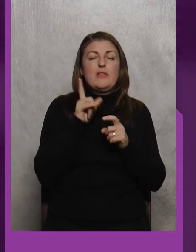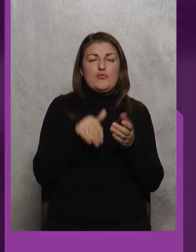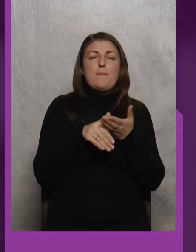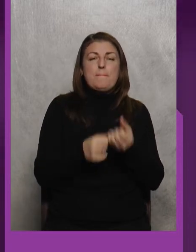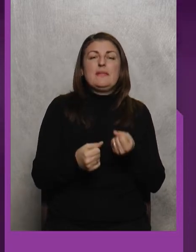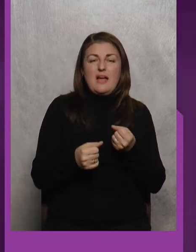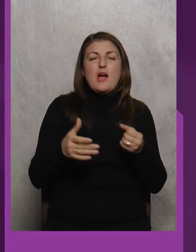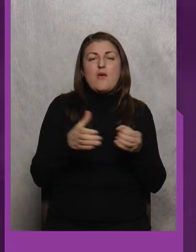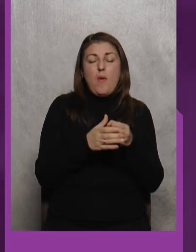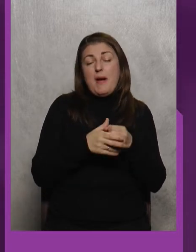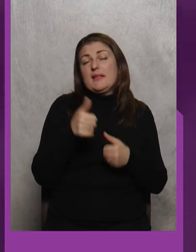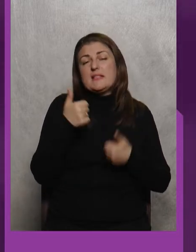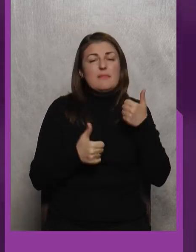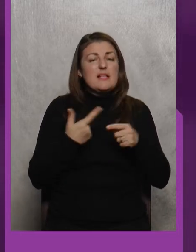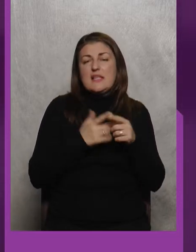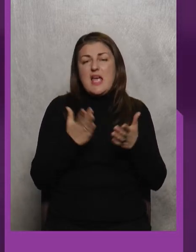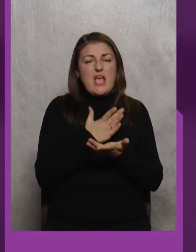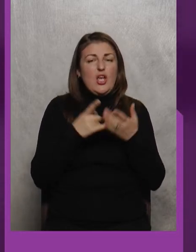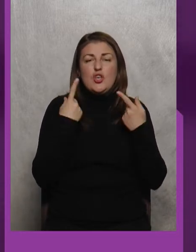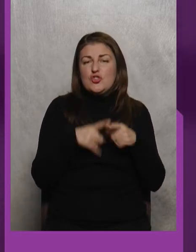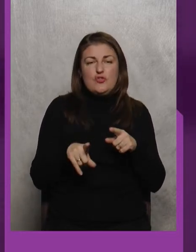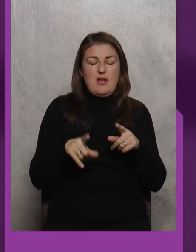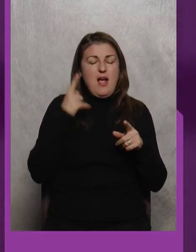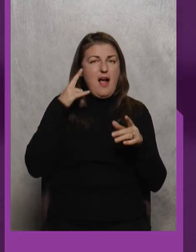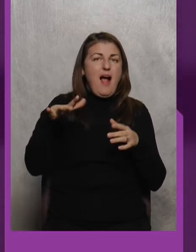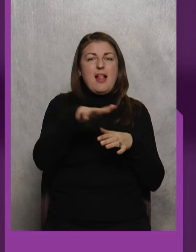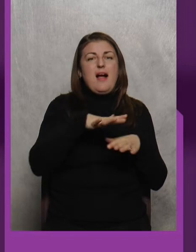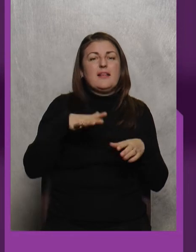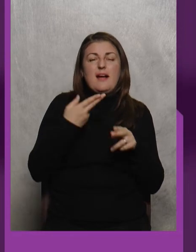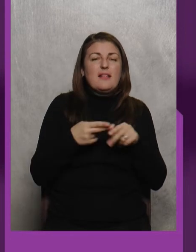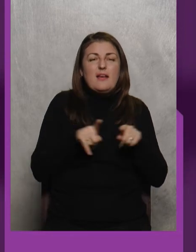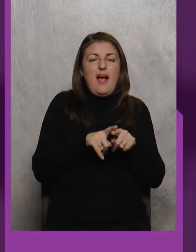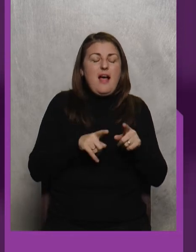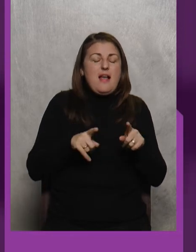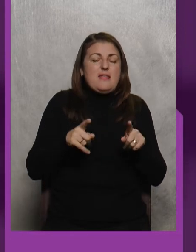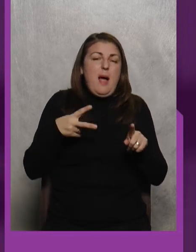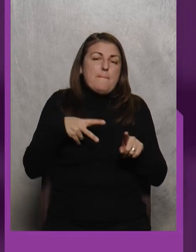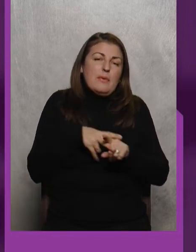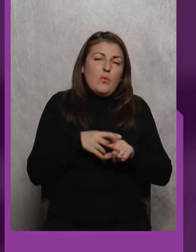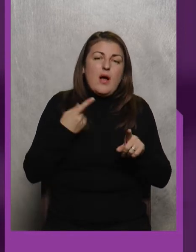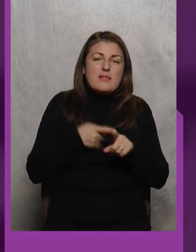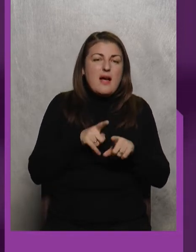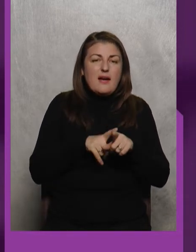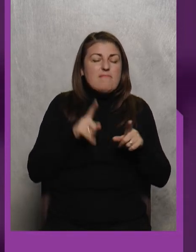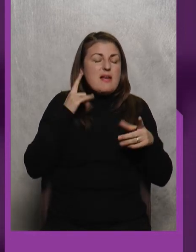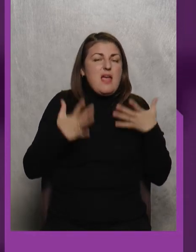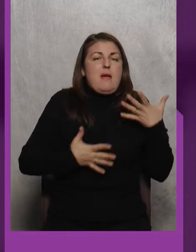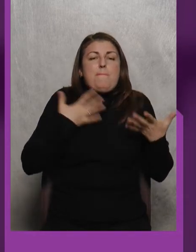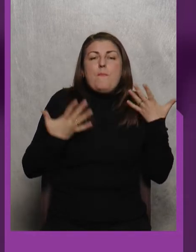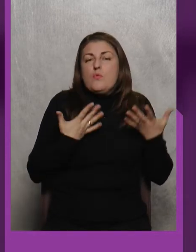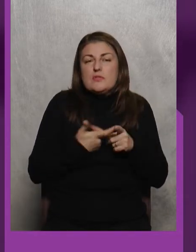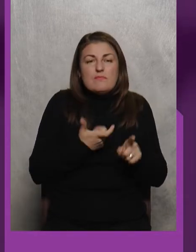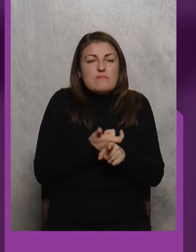Командне замагання Це інша галактика Це така напруга Такий сплеск емоцій